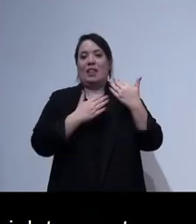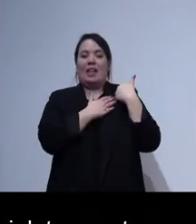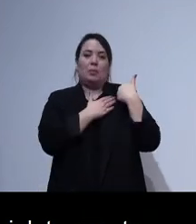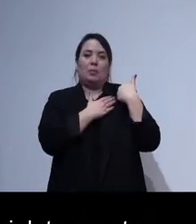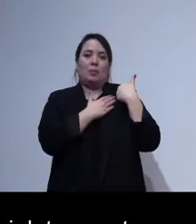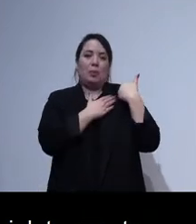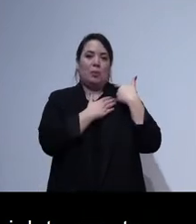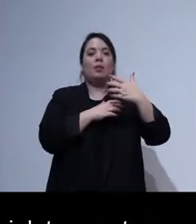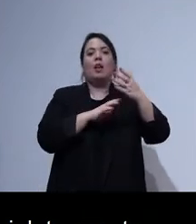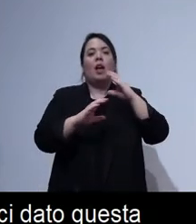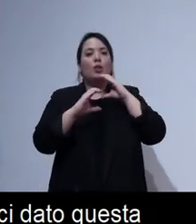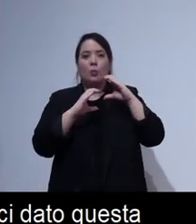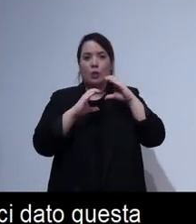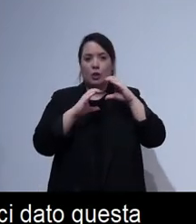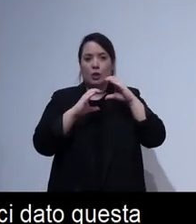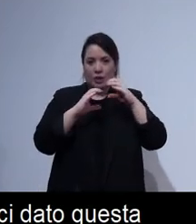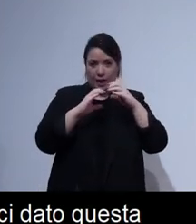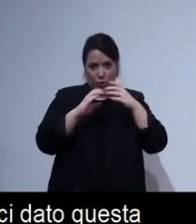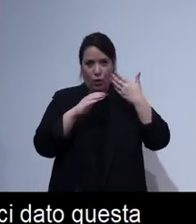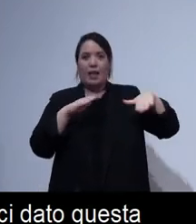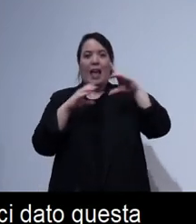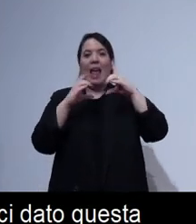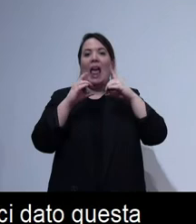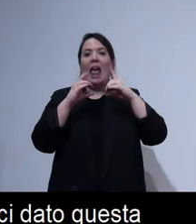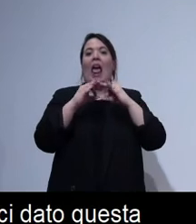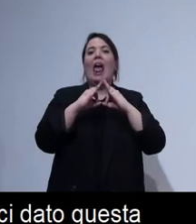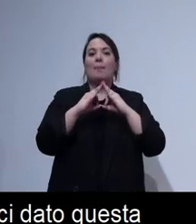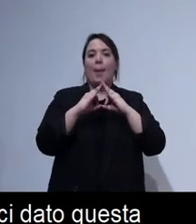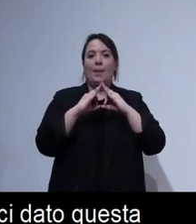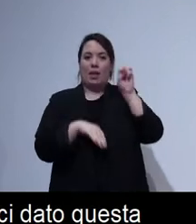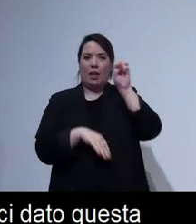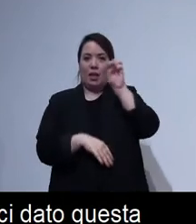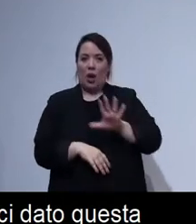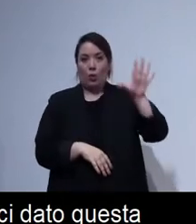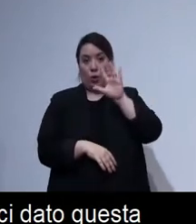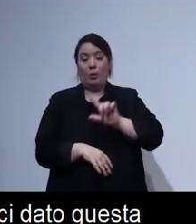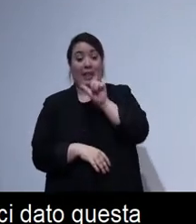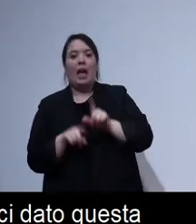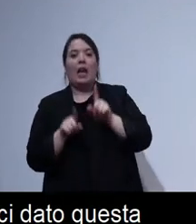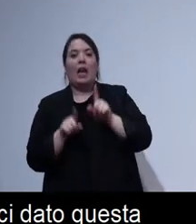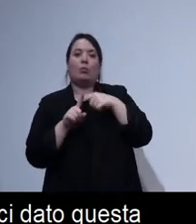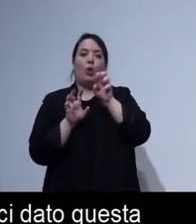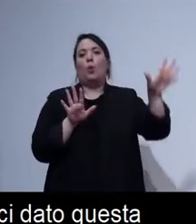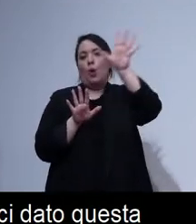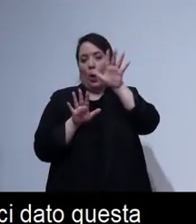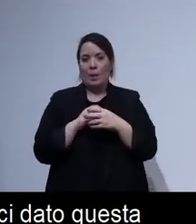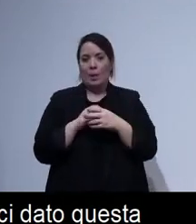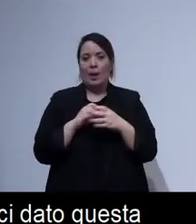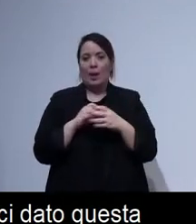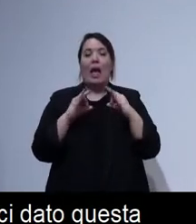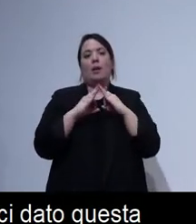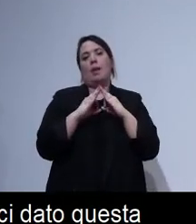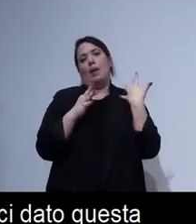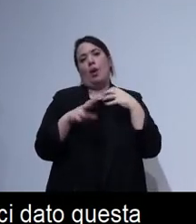di comunicazione consumer per Airbnb in Europa, quindi non solo l'Italia ma tutti i paesi europei. Sono in Airbnb da